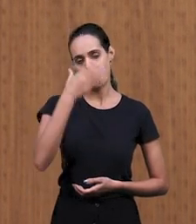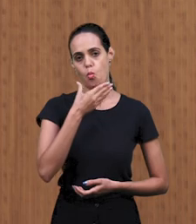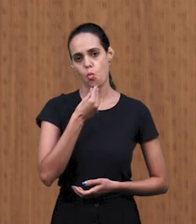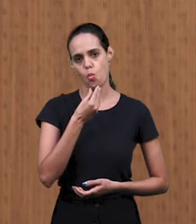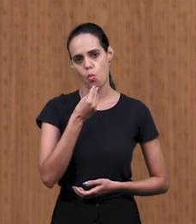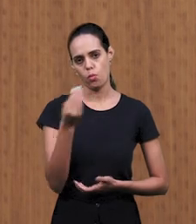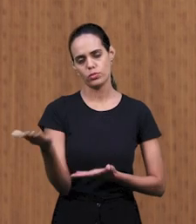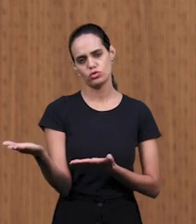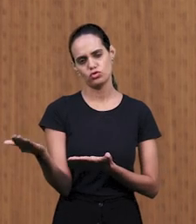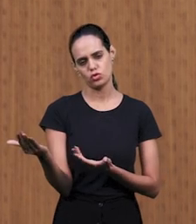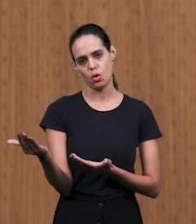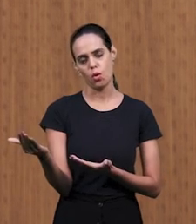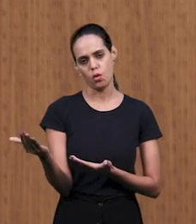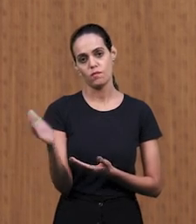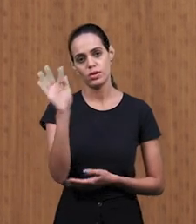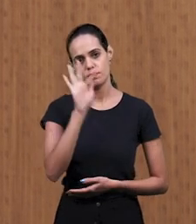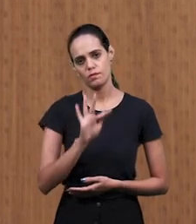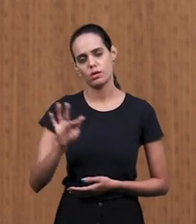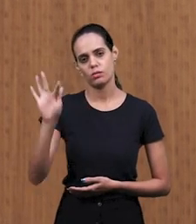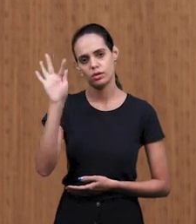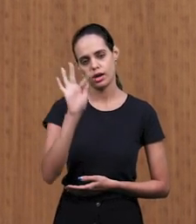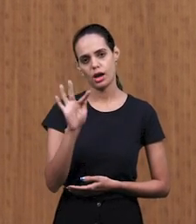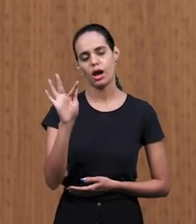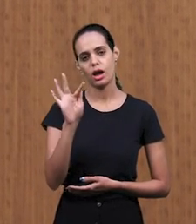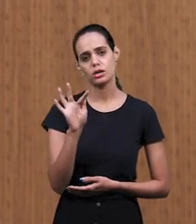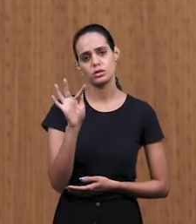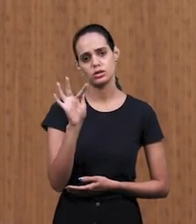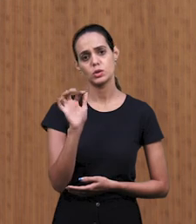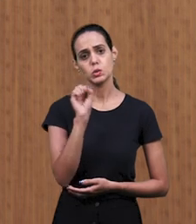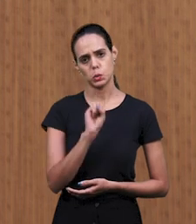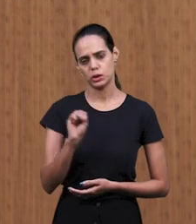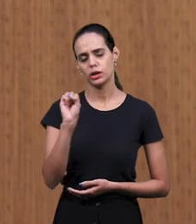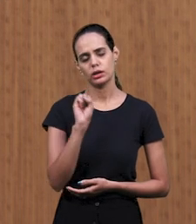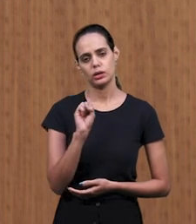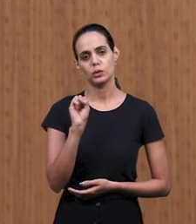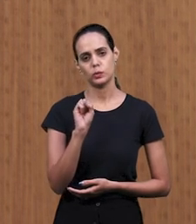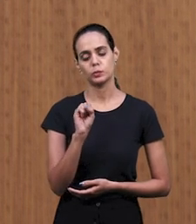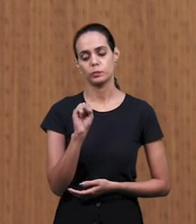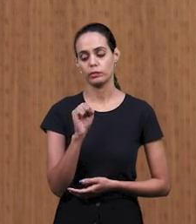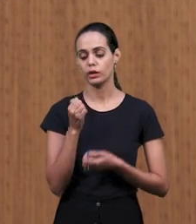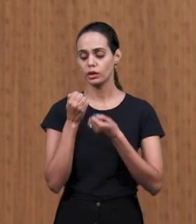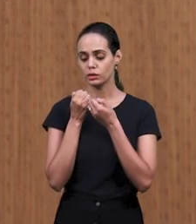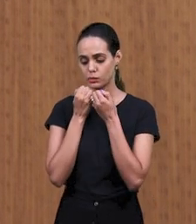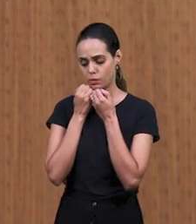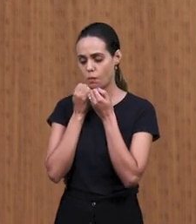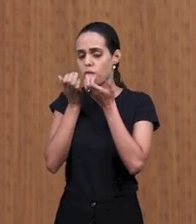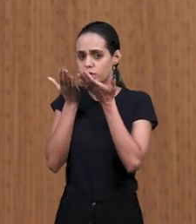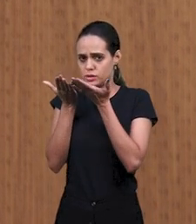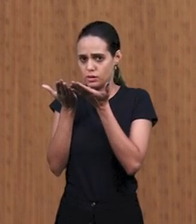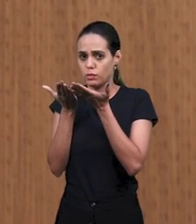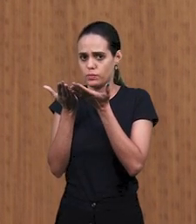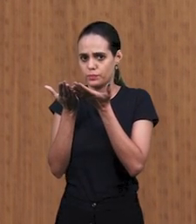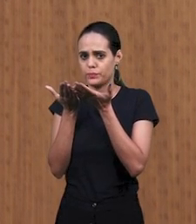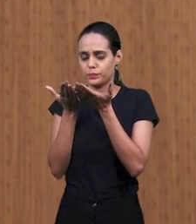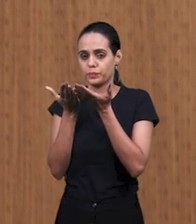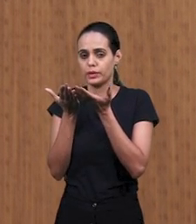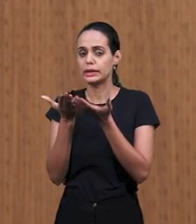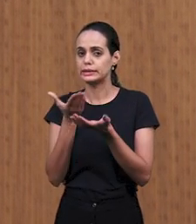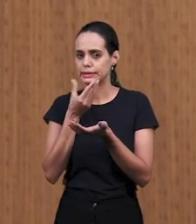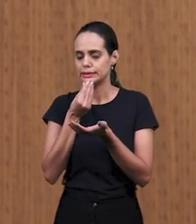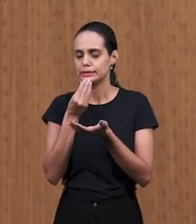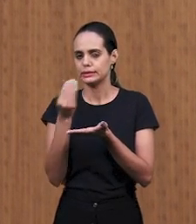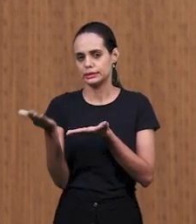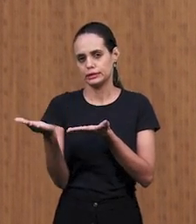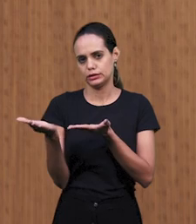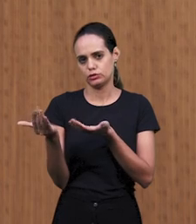университет ходит, он не женат, ему нужно исповедоваться. И исповедание этого парня,